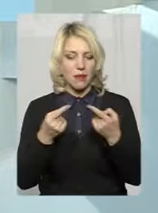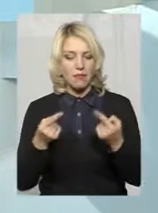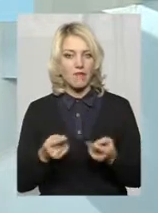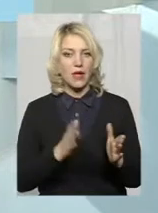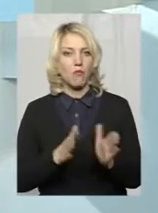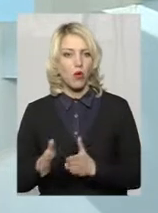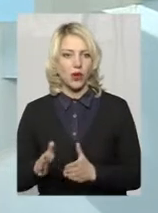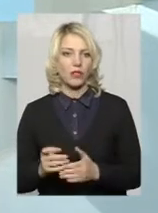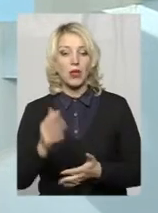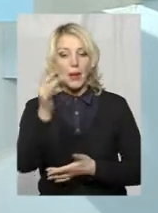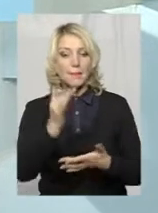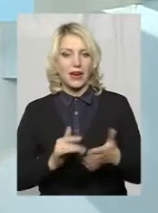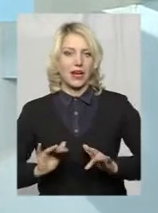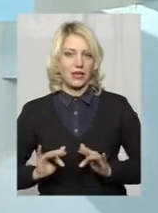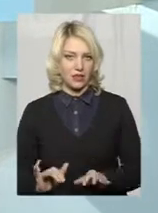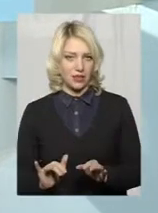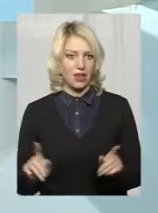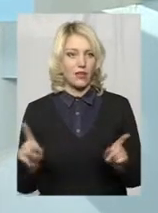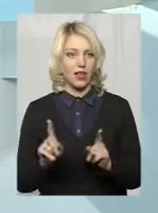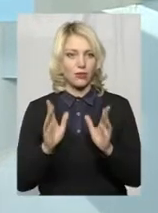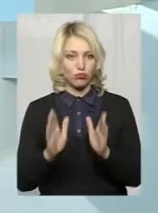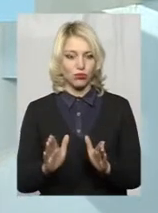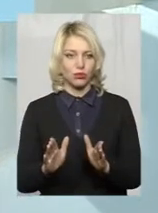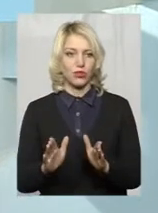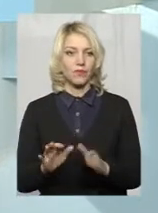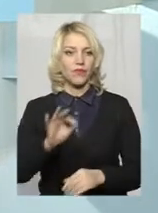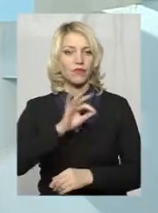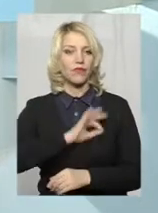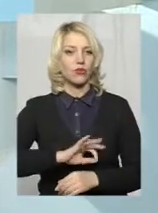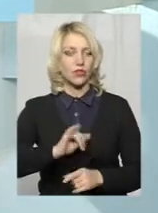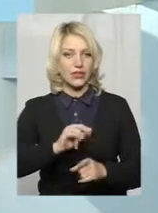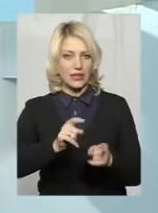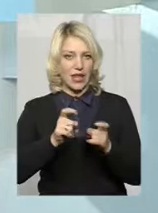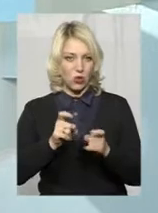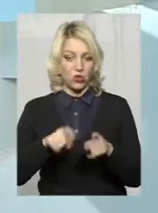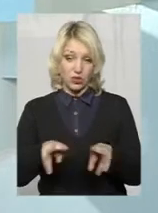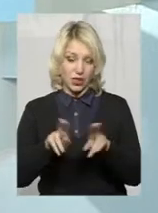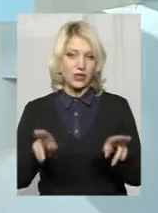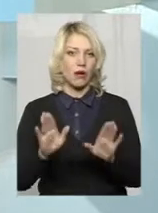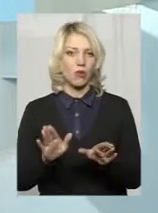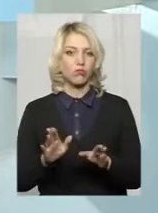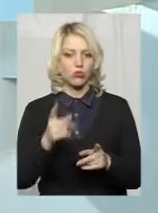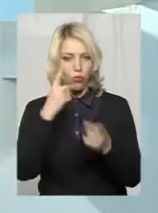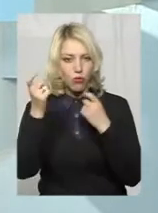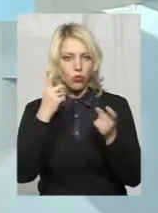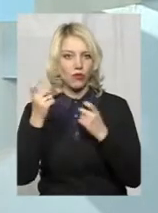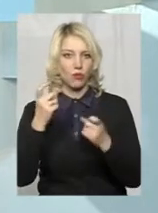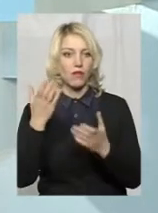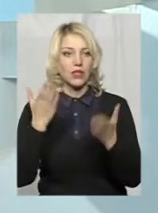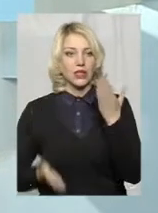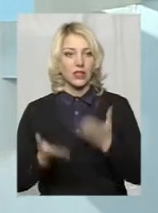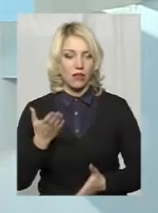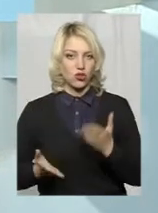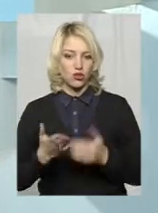ті, які будуть використані і залучені. Так само буде проінформовано. Якщо